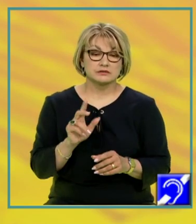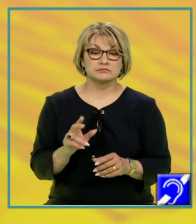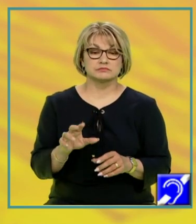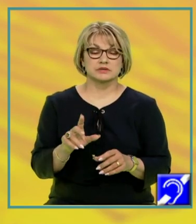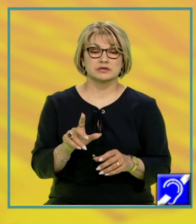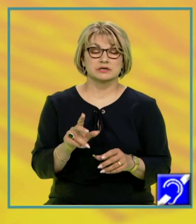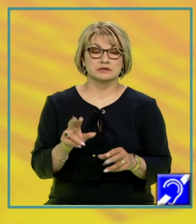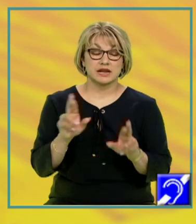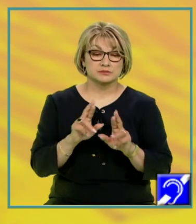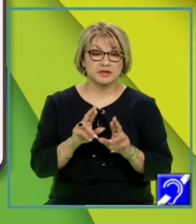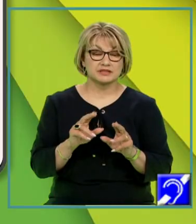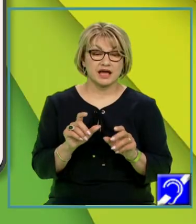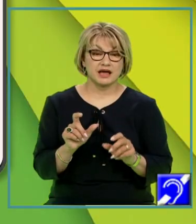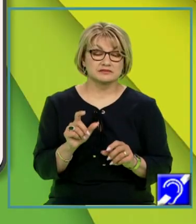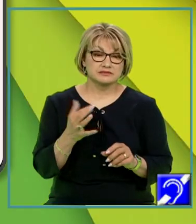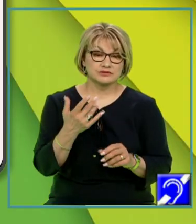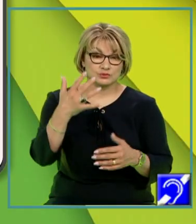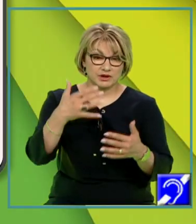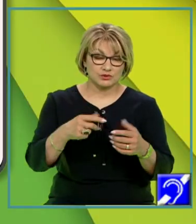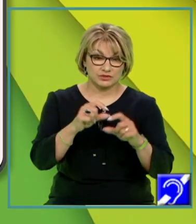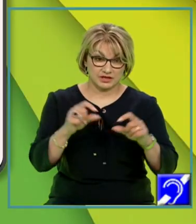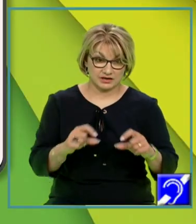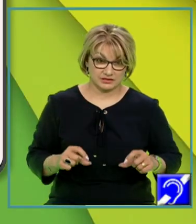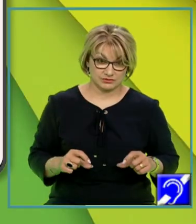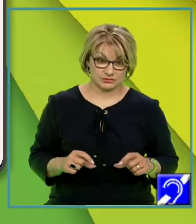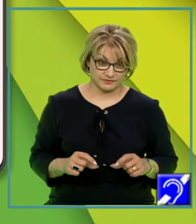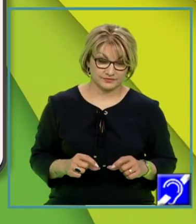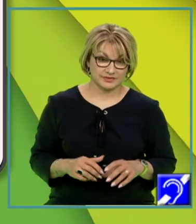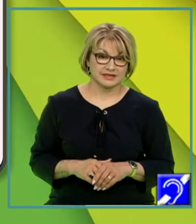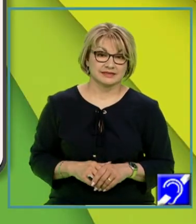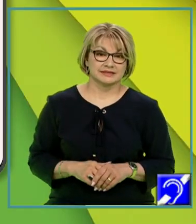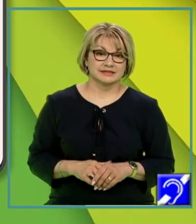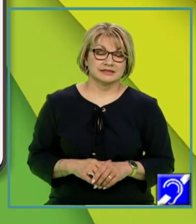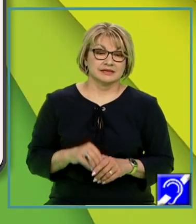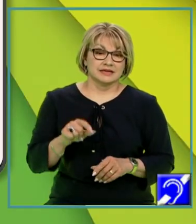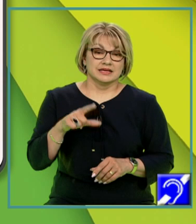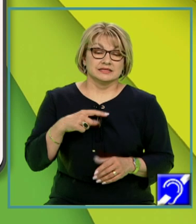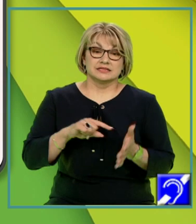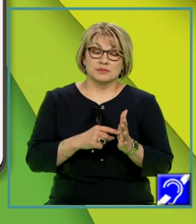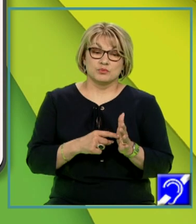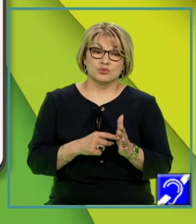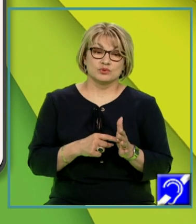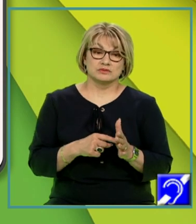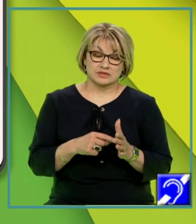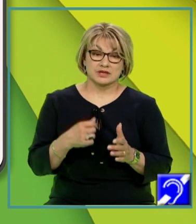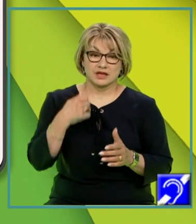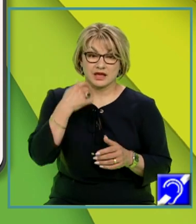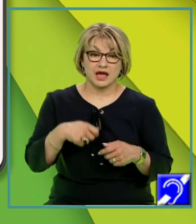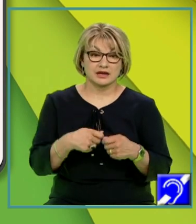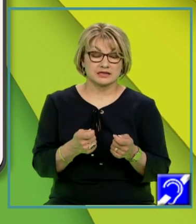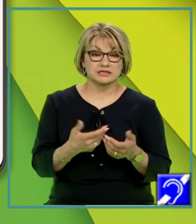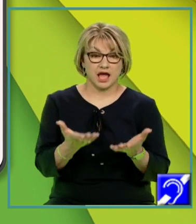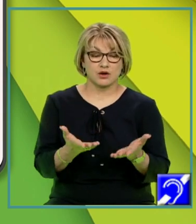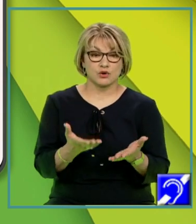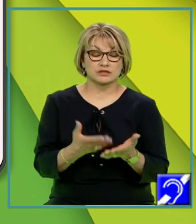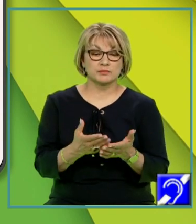acestei cerințe. Două puncte dintre cele 8 ale cerinței B sunt puncte care se acordă pentru respectarea limitei